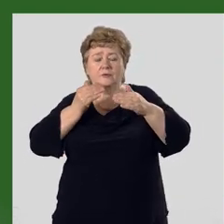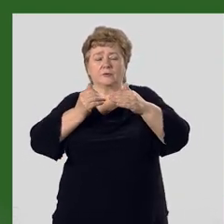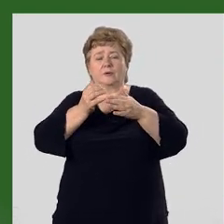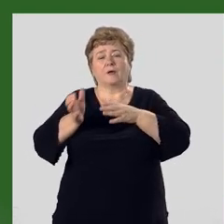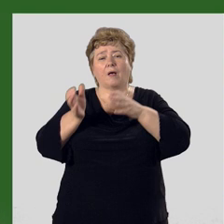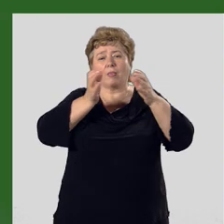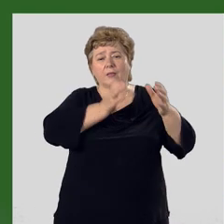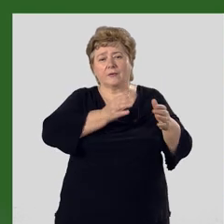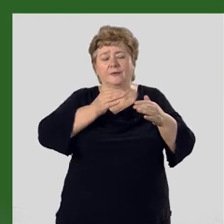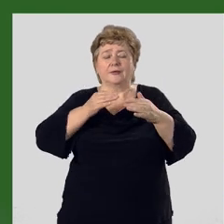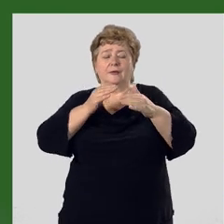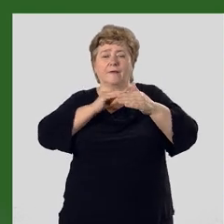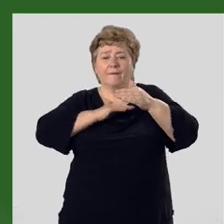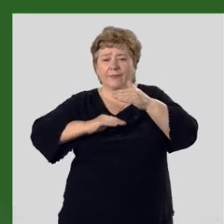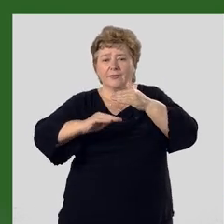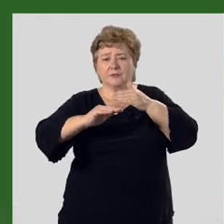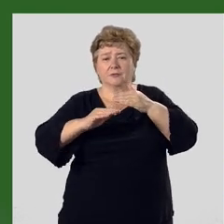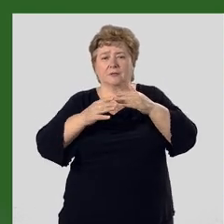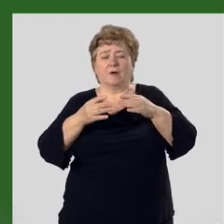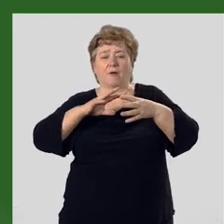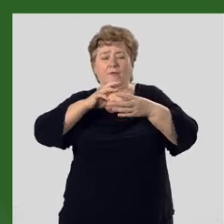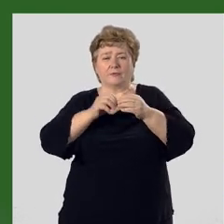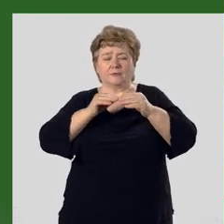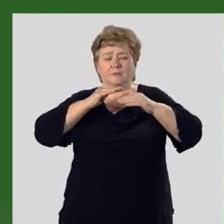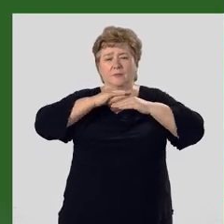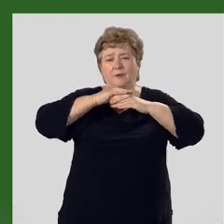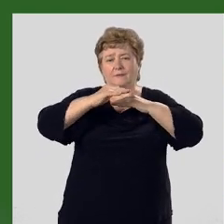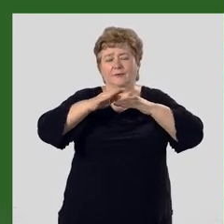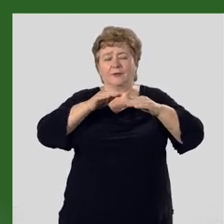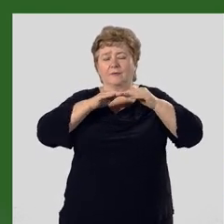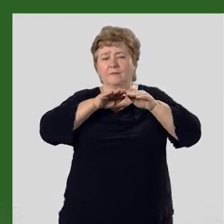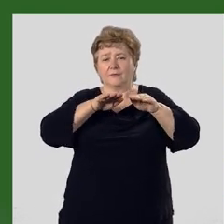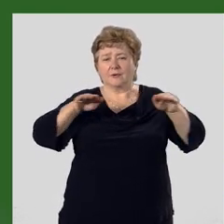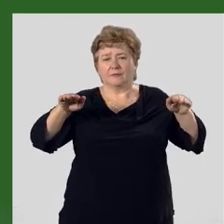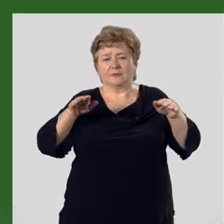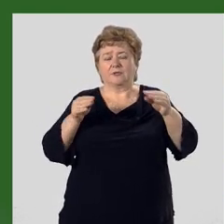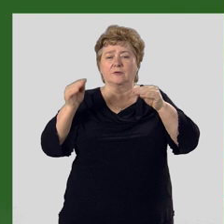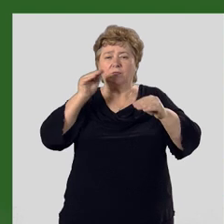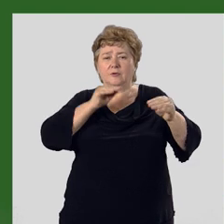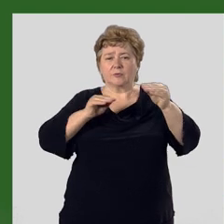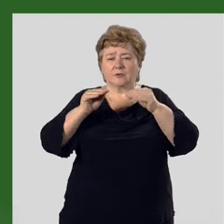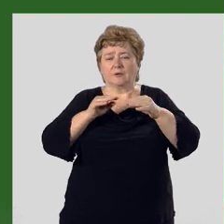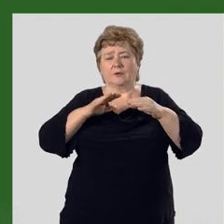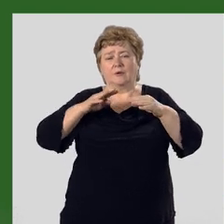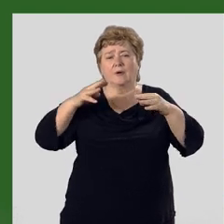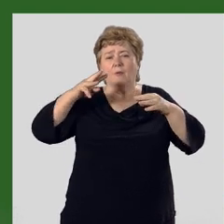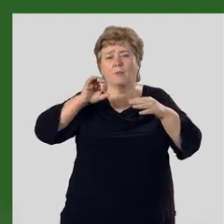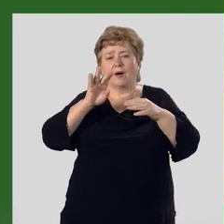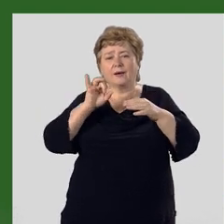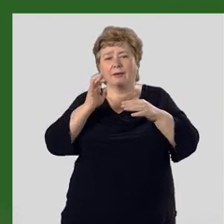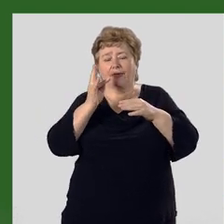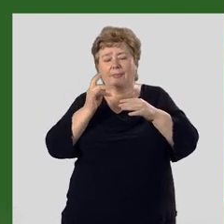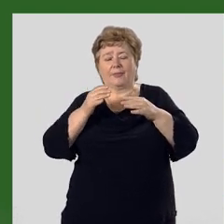откладывался в низинах. В результате поверхность выравнивалось и формировались марены –